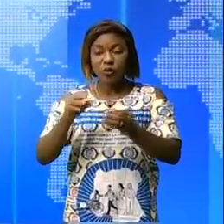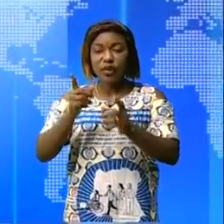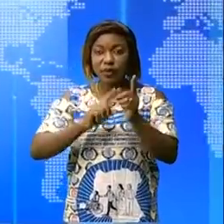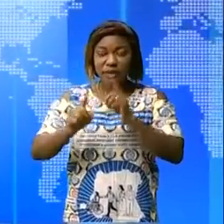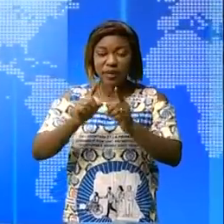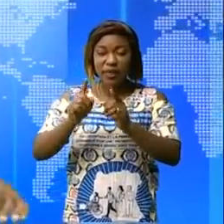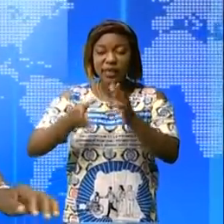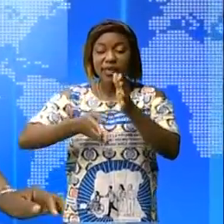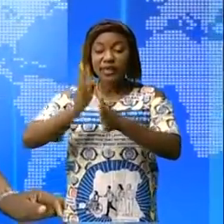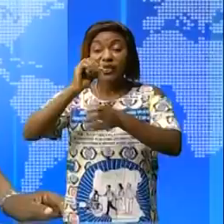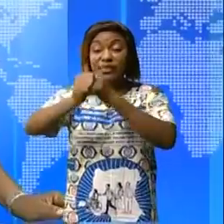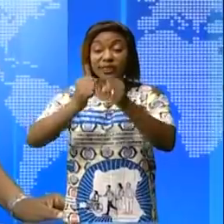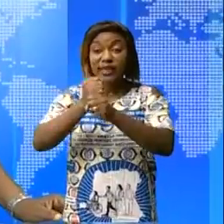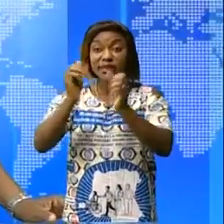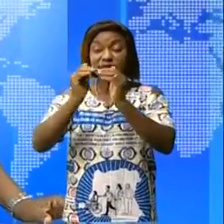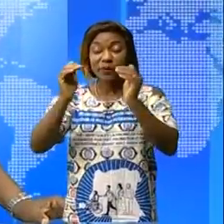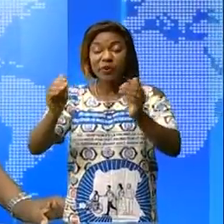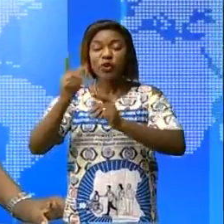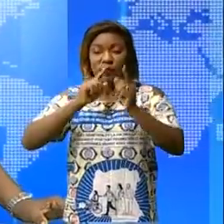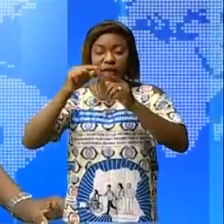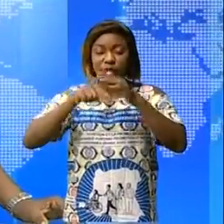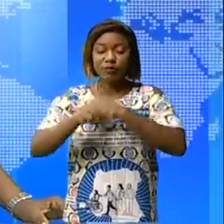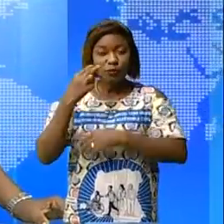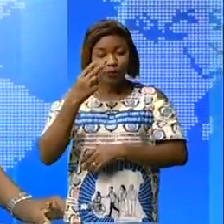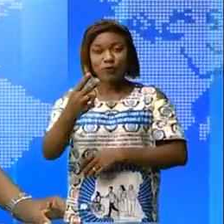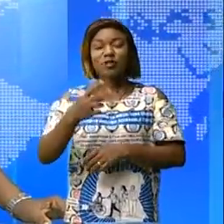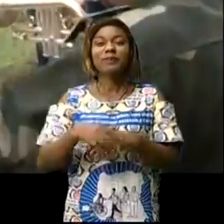Lomba et Sionde Emaka pour le reportage